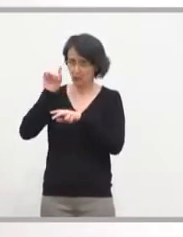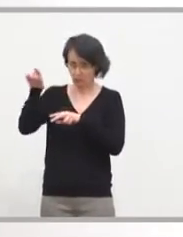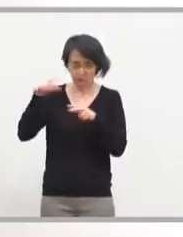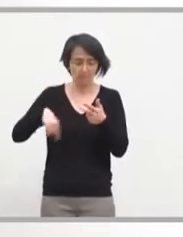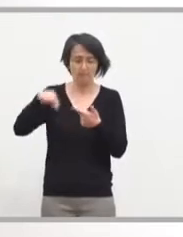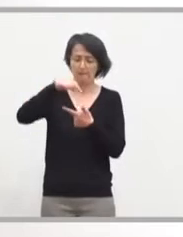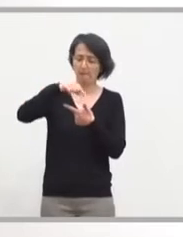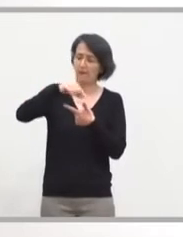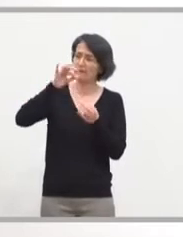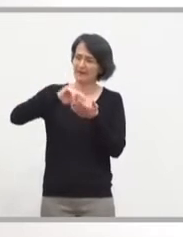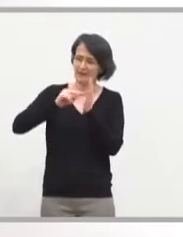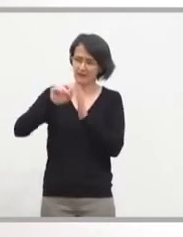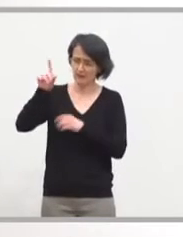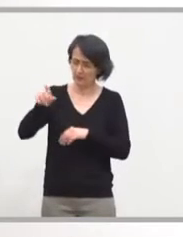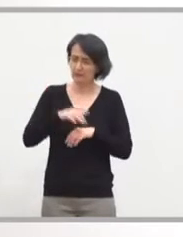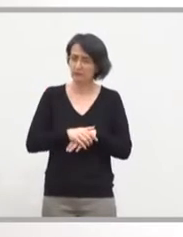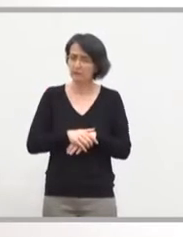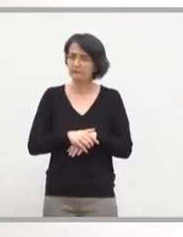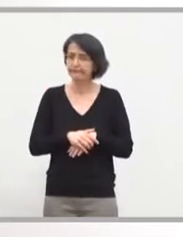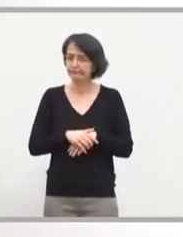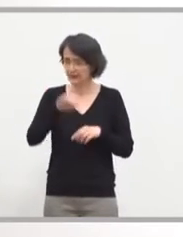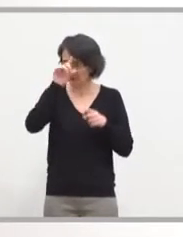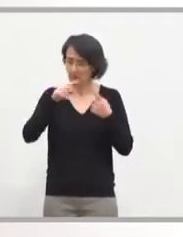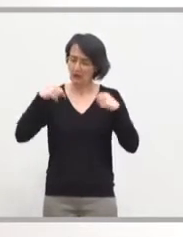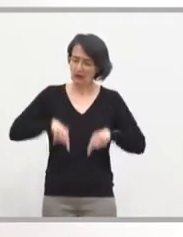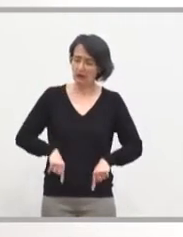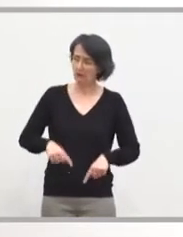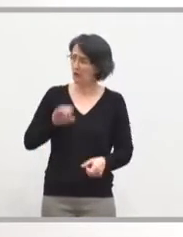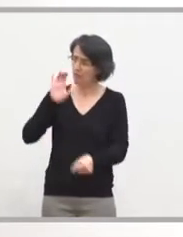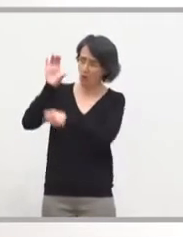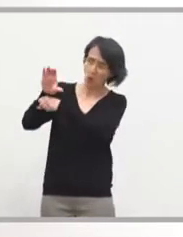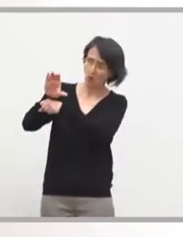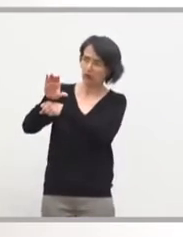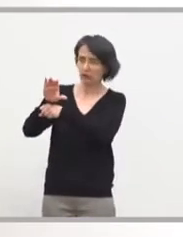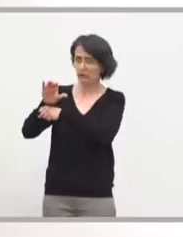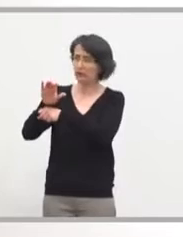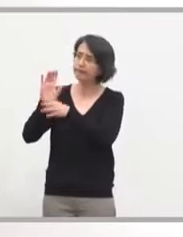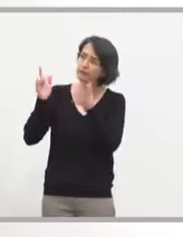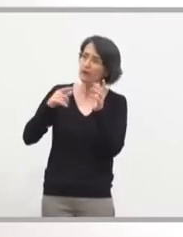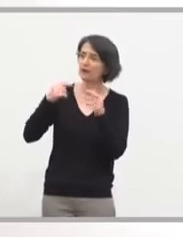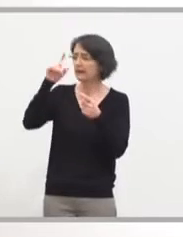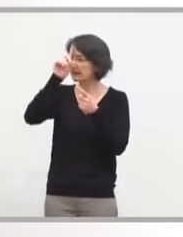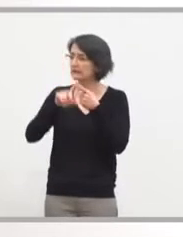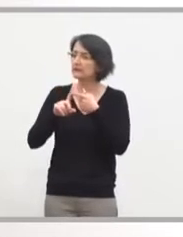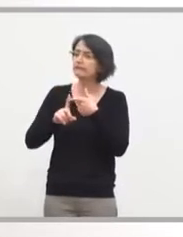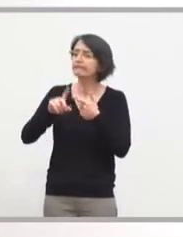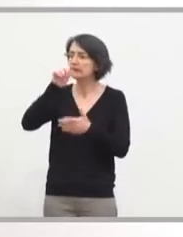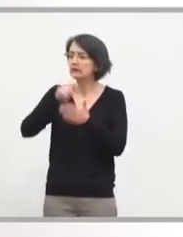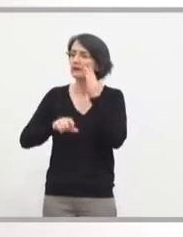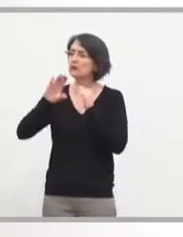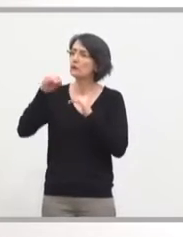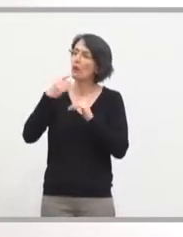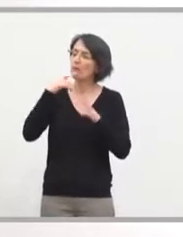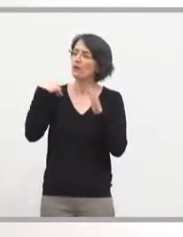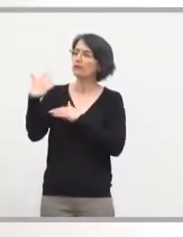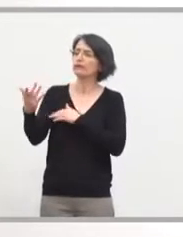a été envisagé d'introduire un contentieux contre l'État s'agissant de la récupération des prélèvements sur la TASCOM ? Je sais qu'il y a beaucoup